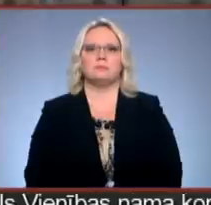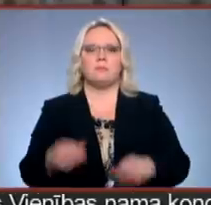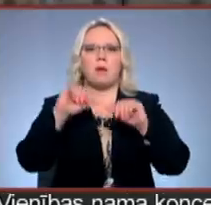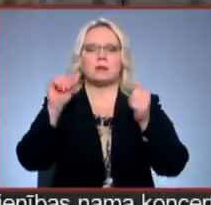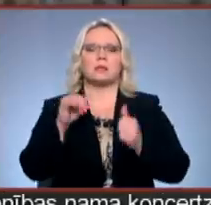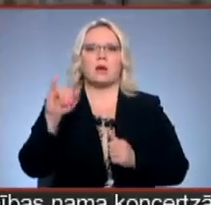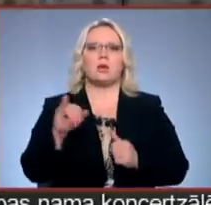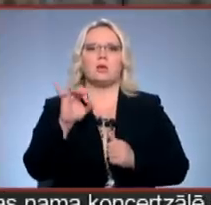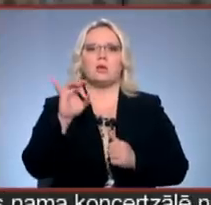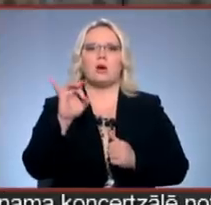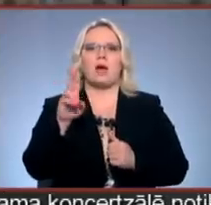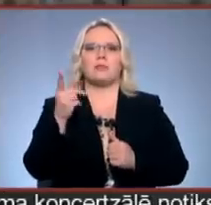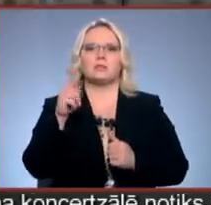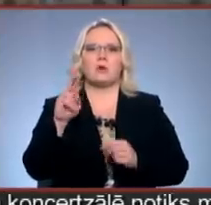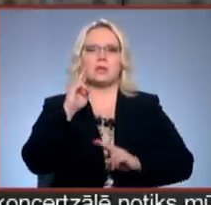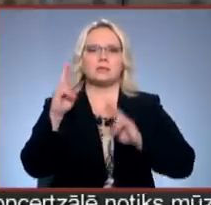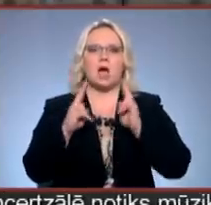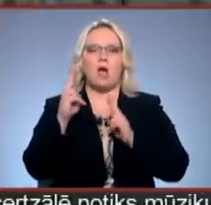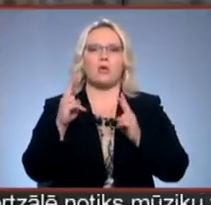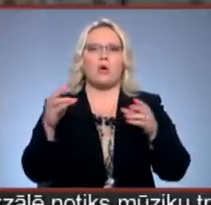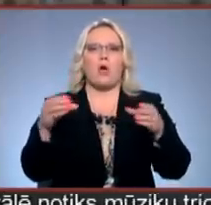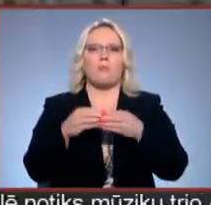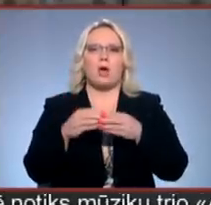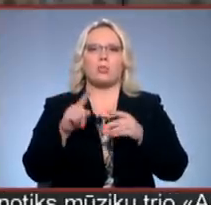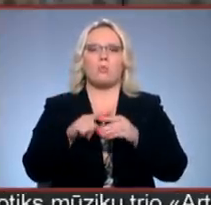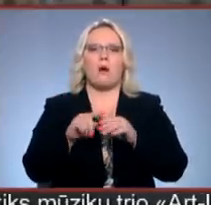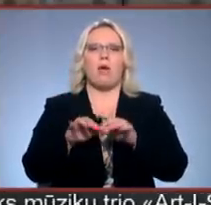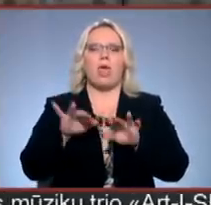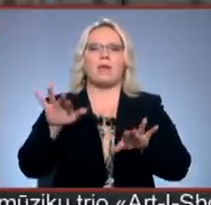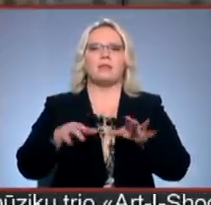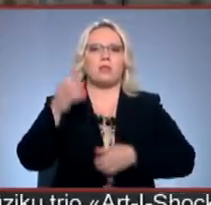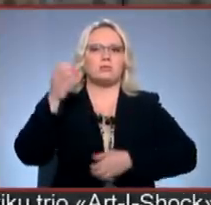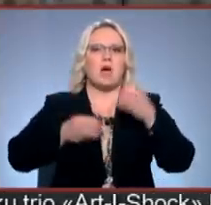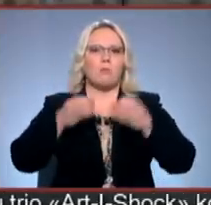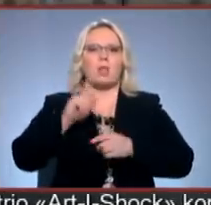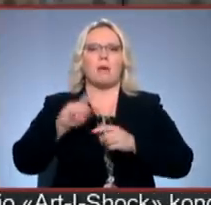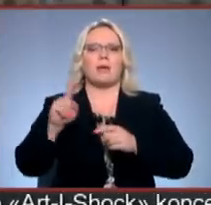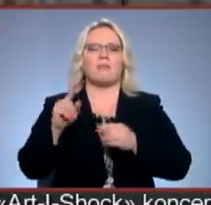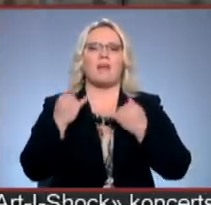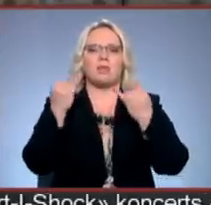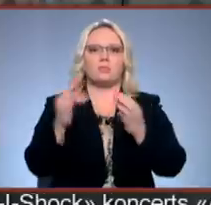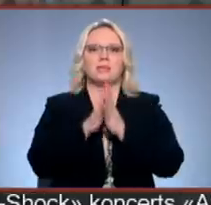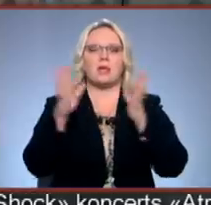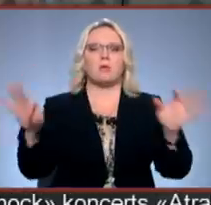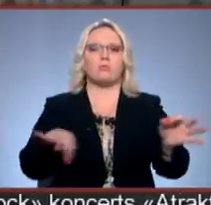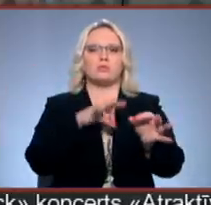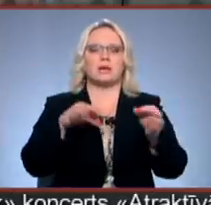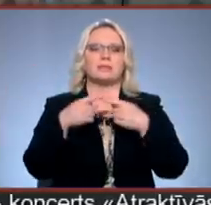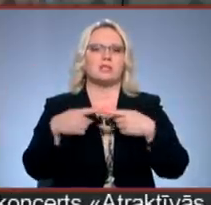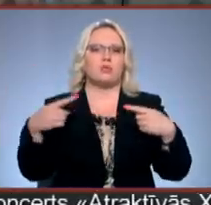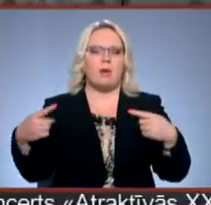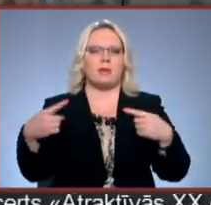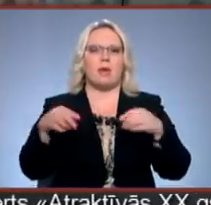Mākslnieka Voldemāra Johanssona skaņa kompozīcija no tērauda ērģeļu stabilēm ir veltējums visu laiku lielākajam mūzikas